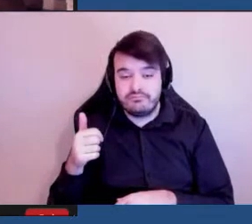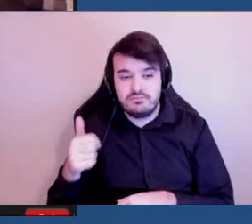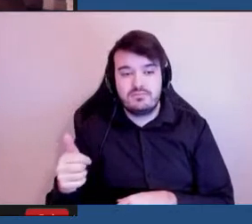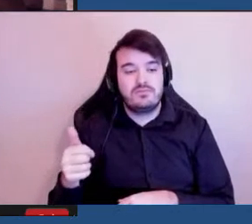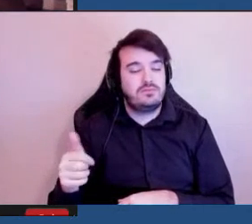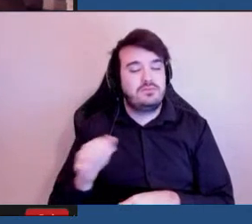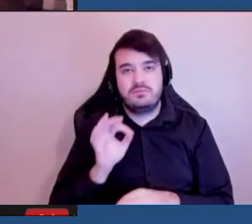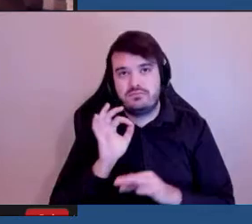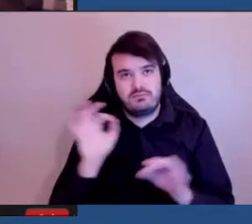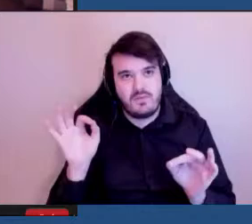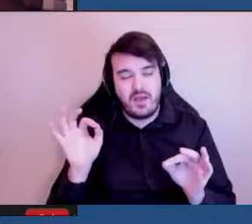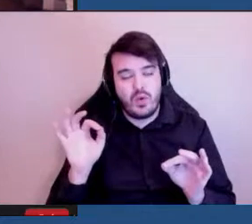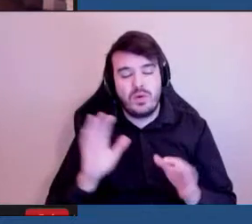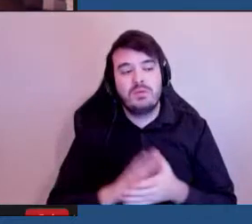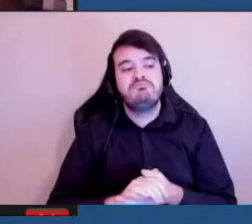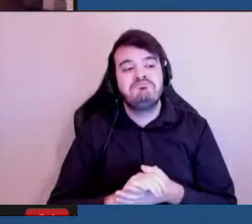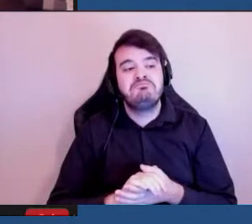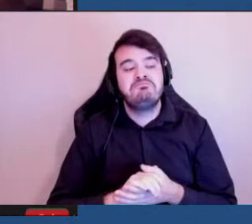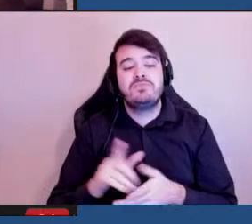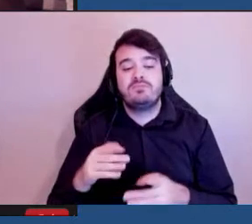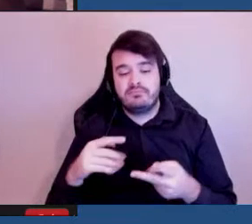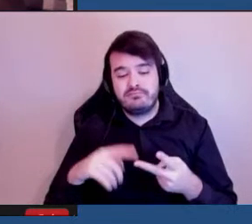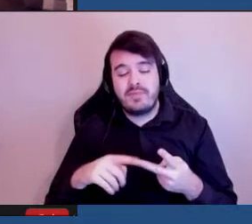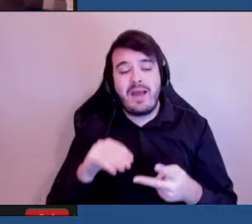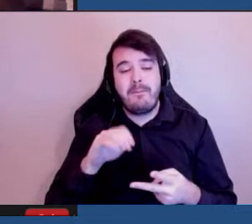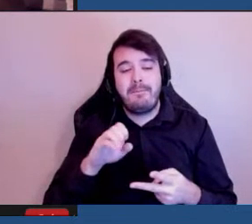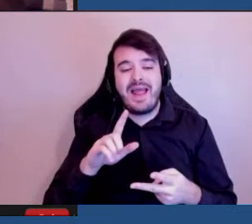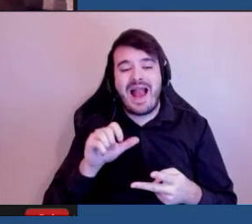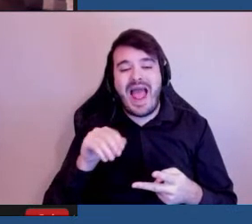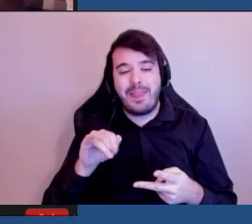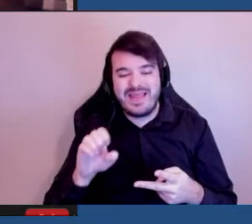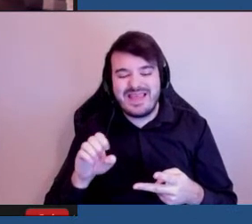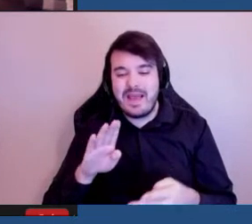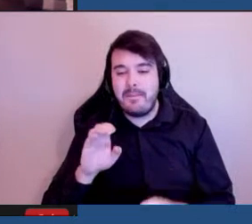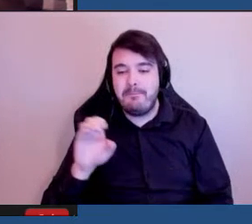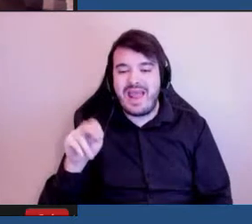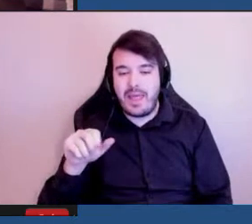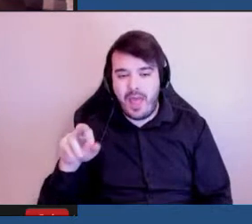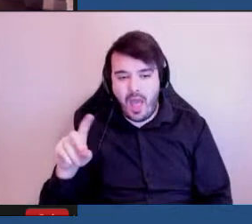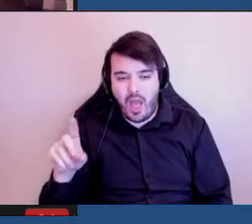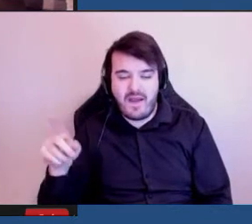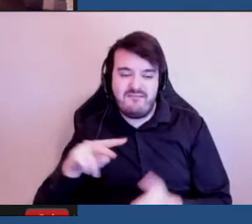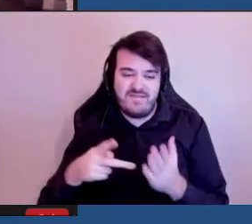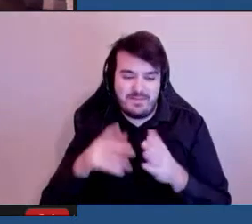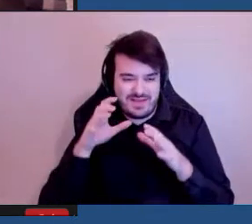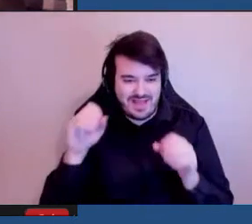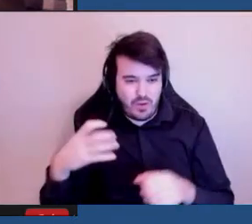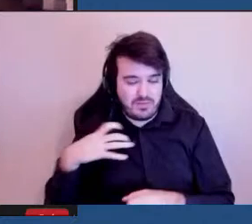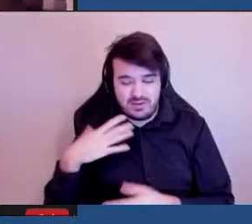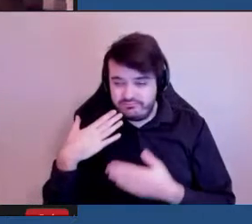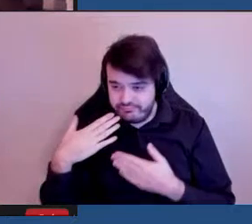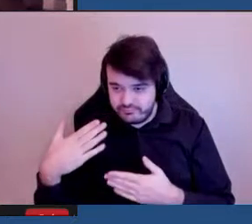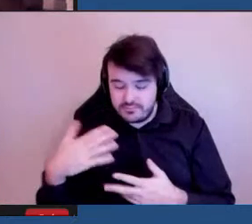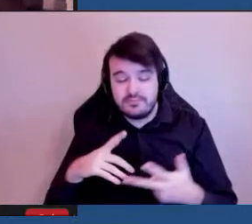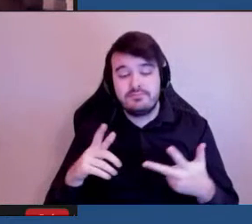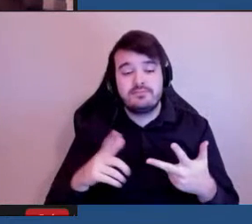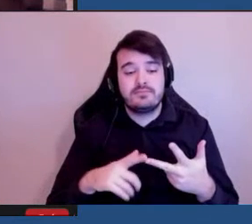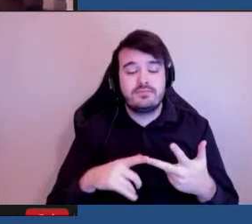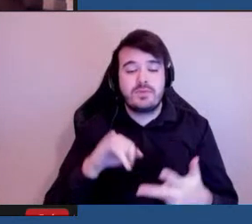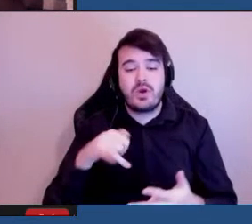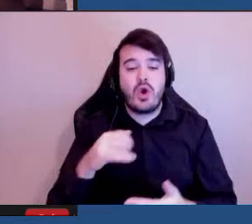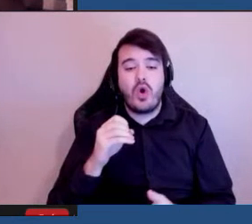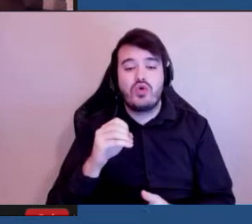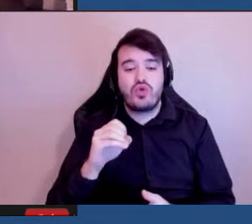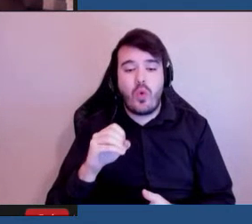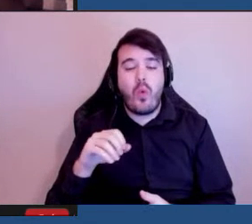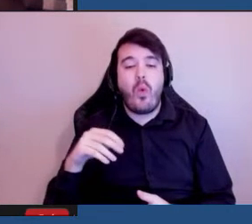merveilleux d'ailleurs. Mélanie Bénard, qui est la vice-présidente du comité. Joanne